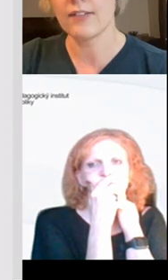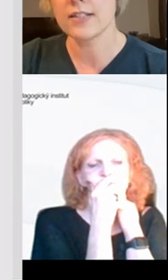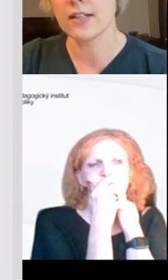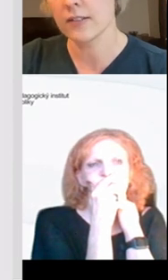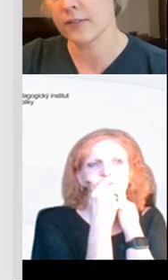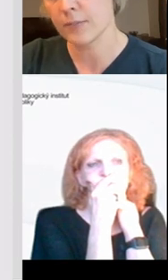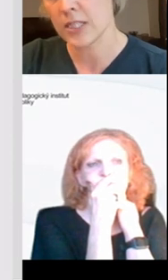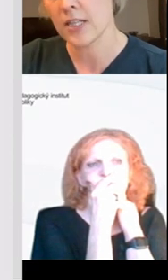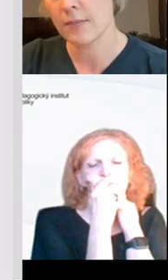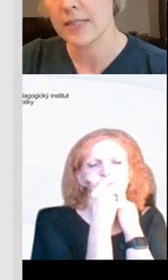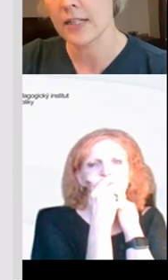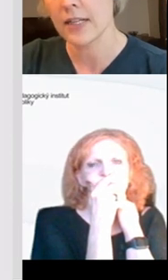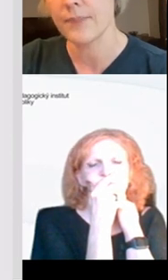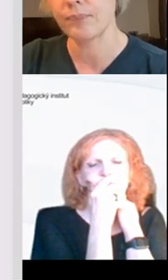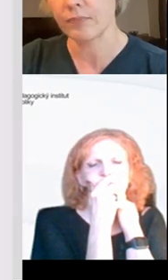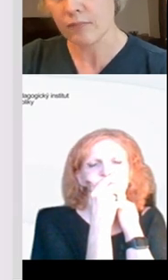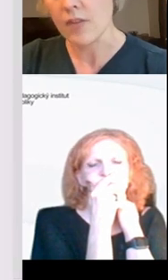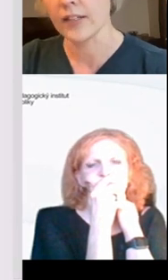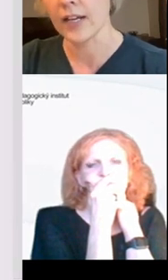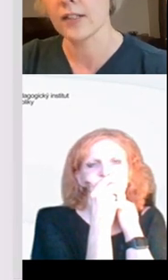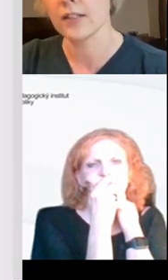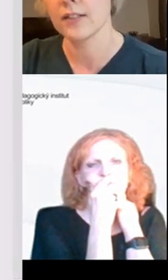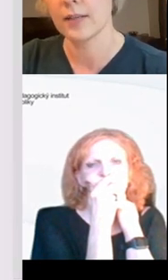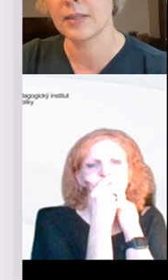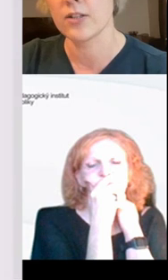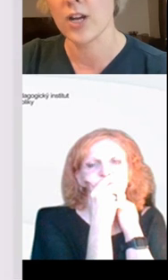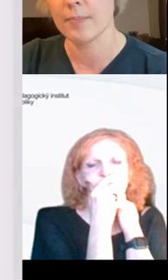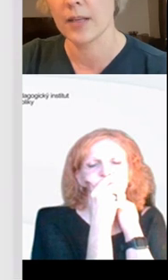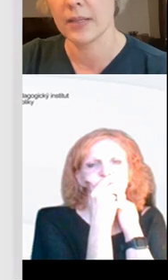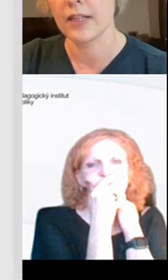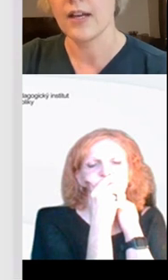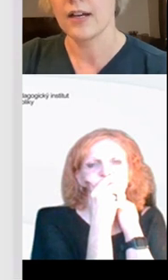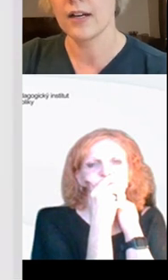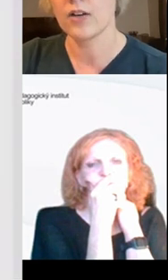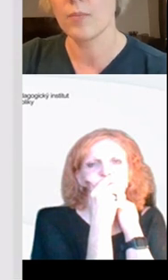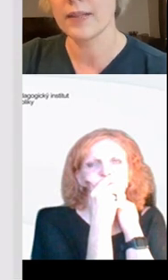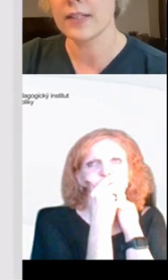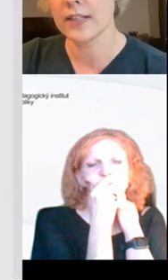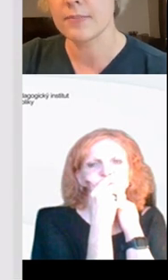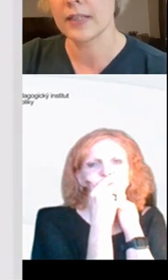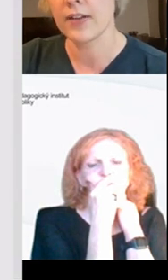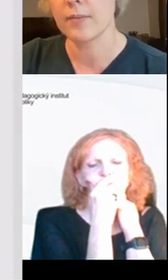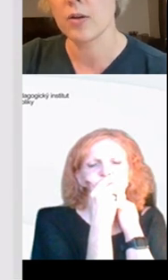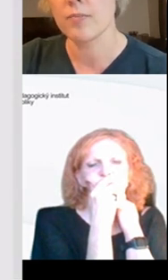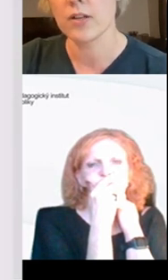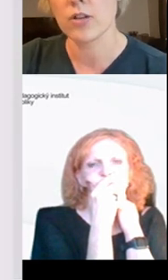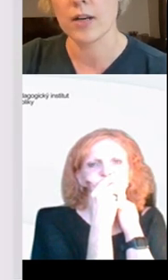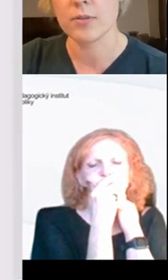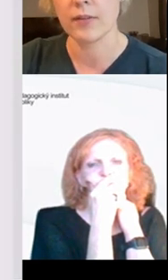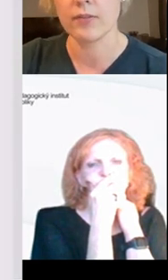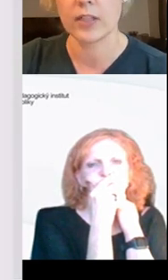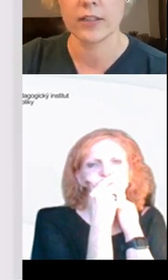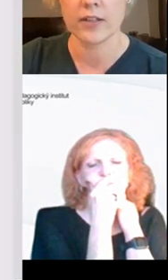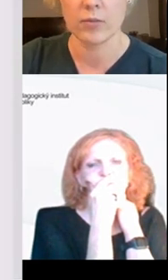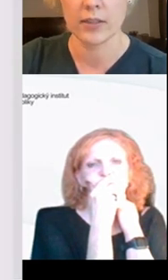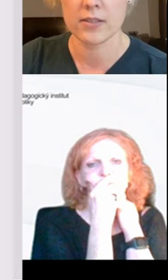a vlastně přesně vymezili, jak by ten žák měl být kompetentní, respektive jak bychom měli